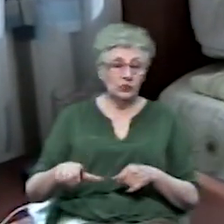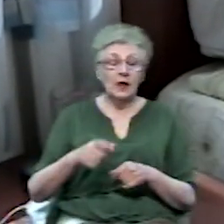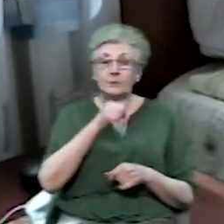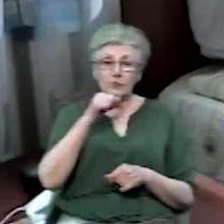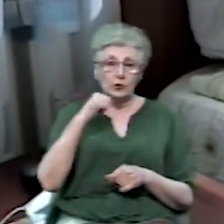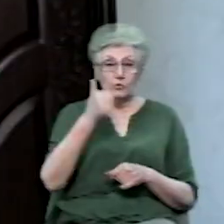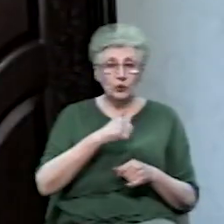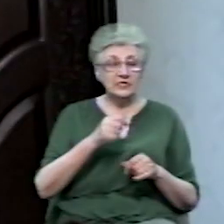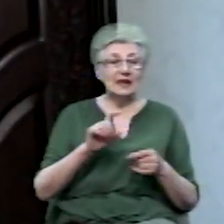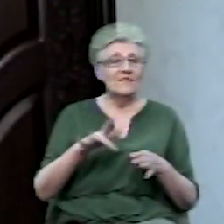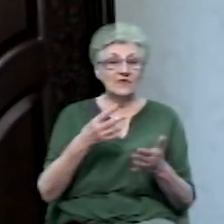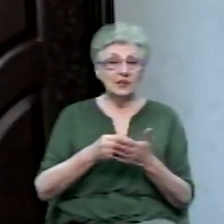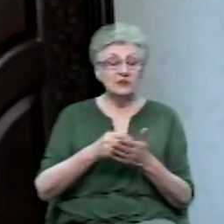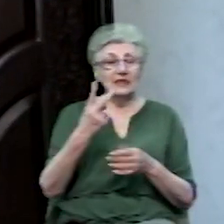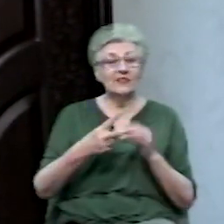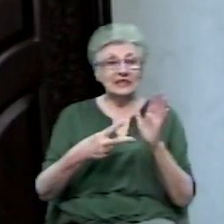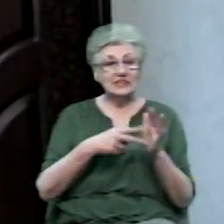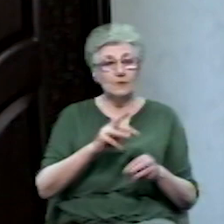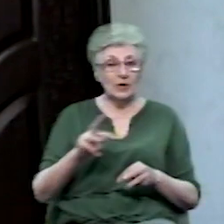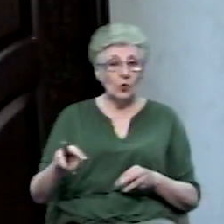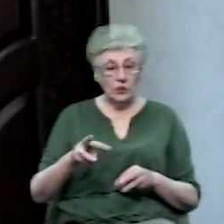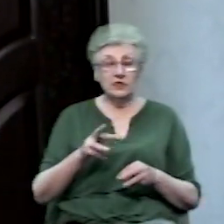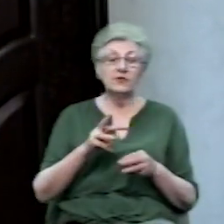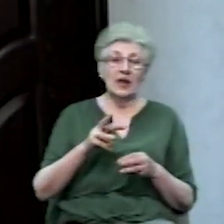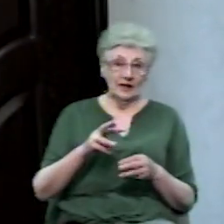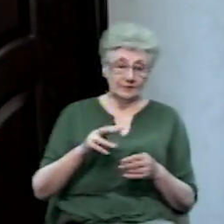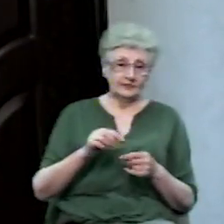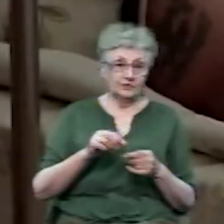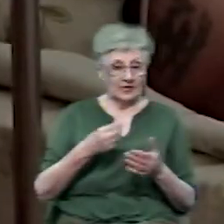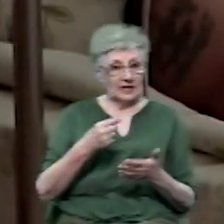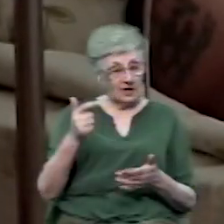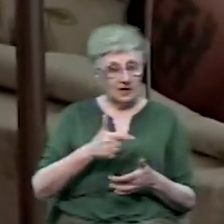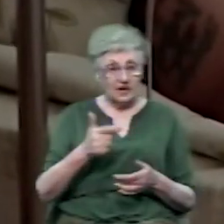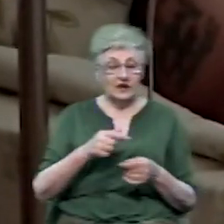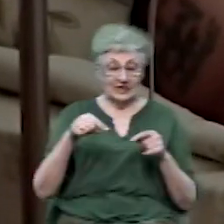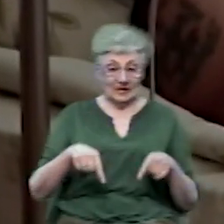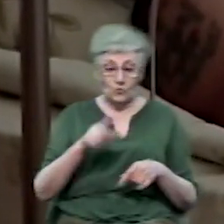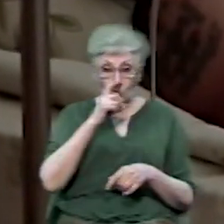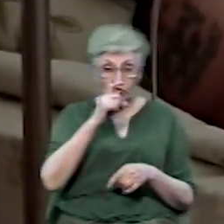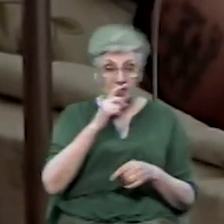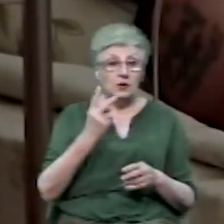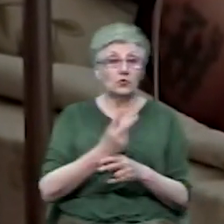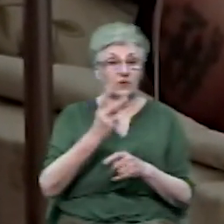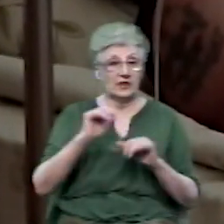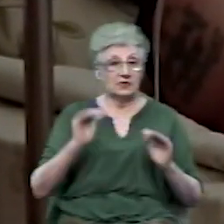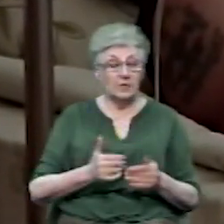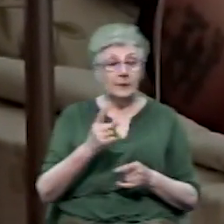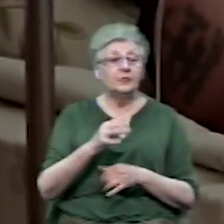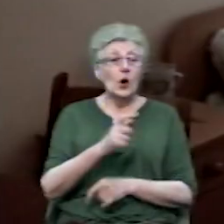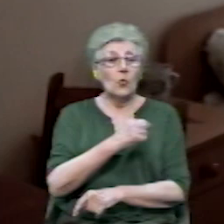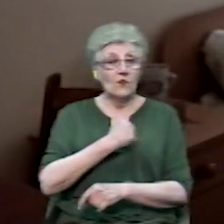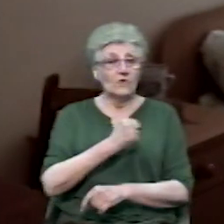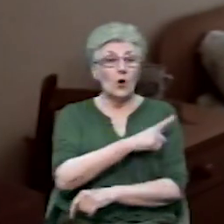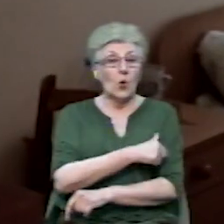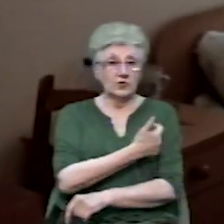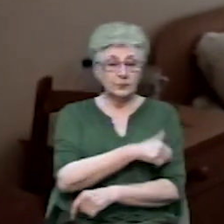мільйонів гривень. З квітня, відколи уклали договір з Національною службою здоров'я, отримують вдвічі менше. У госпіталі майже 200 ліжок.